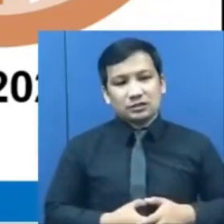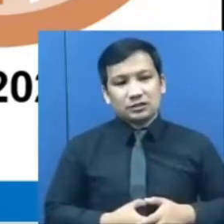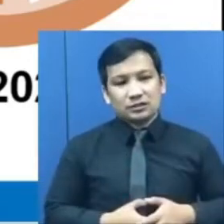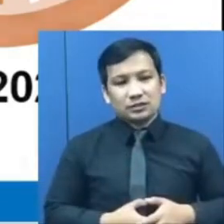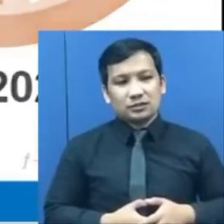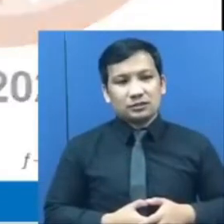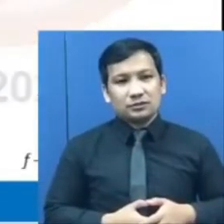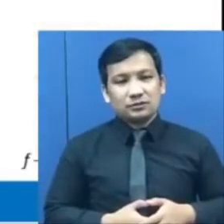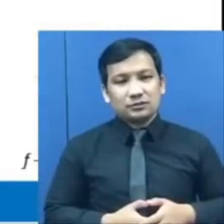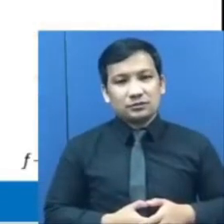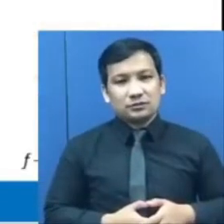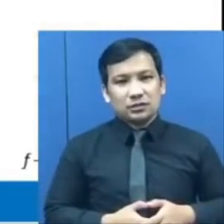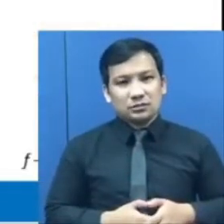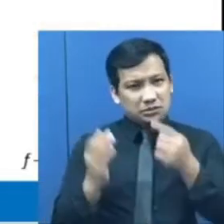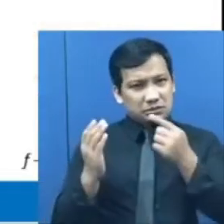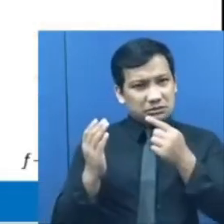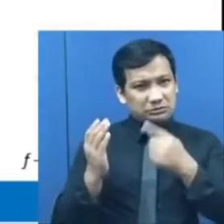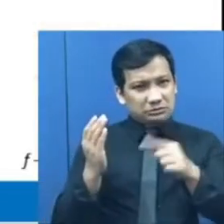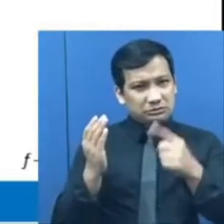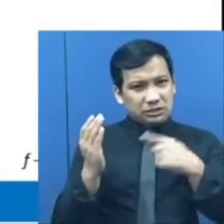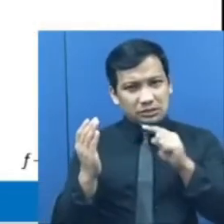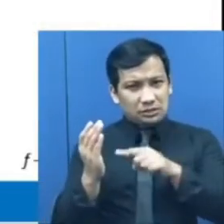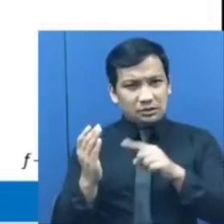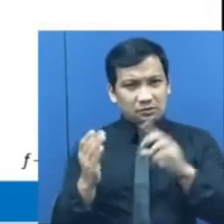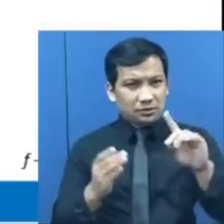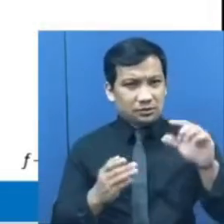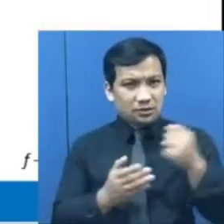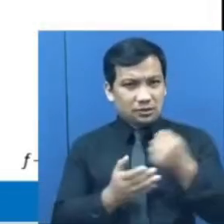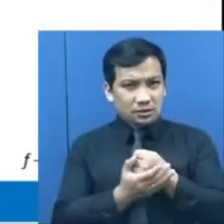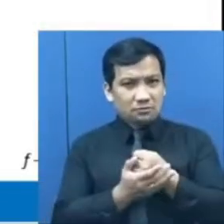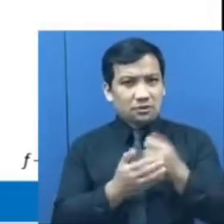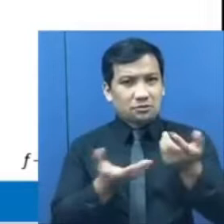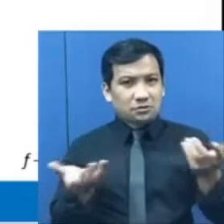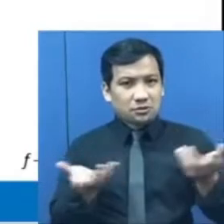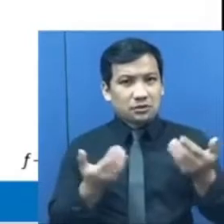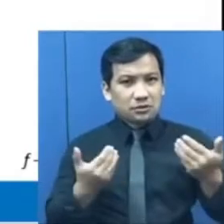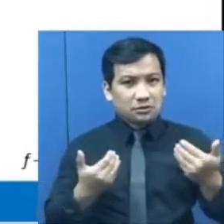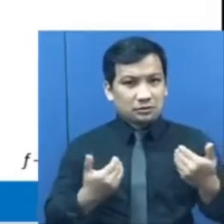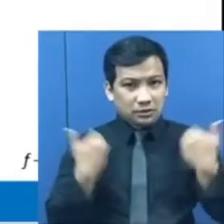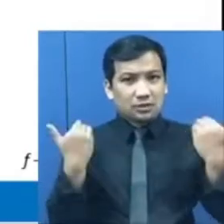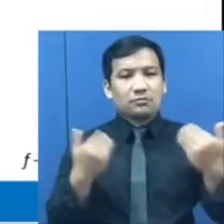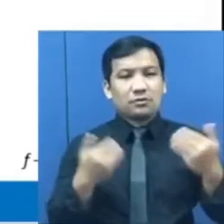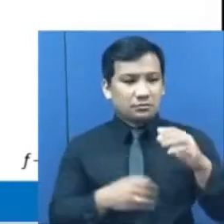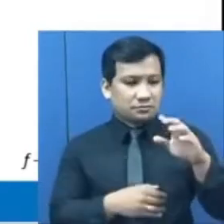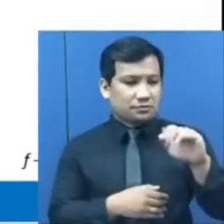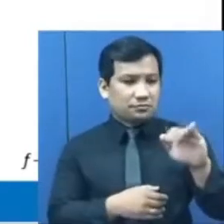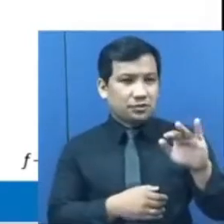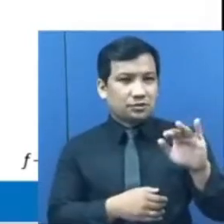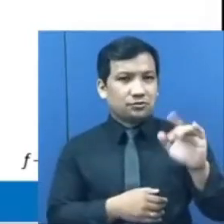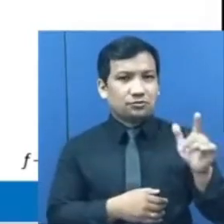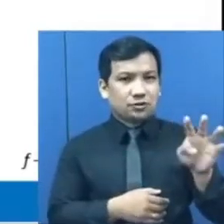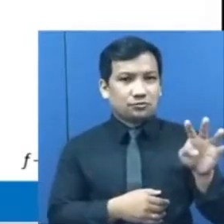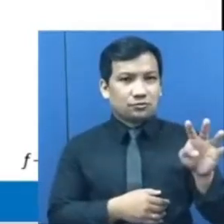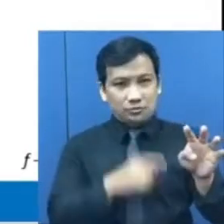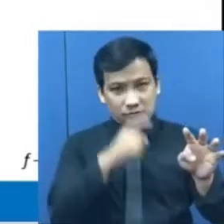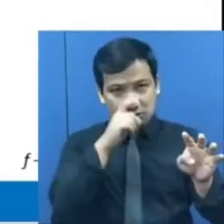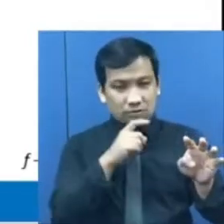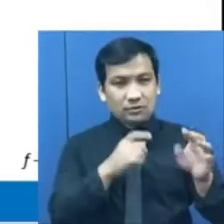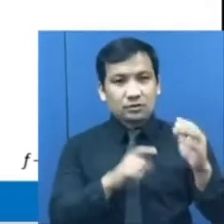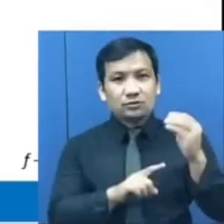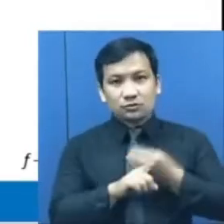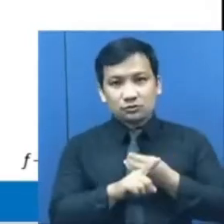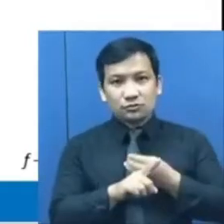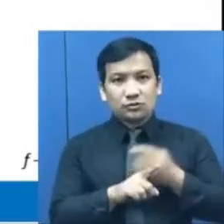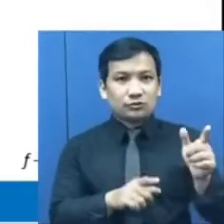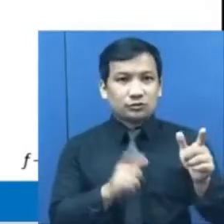Kung susuriin naman ang datos sa mga kabataang 15 to 24 years old nitong Oktubre